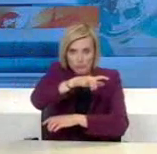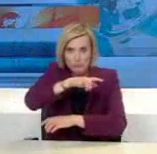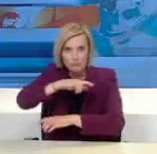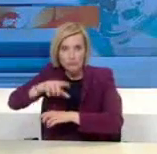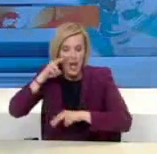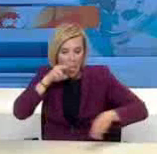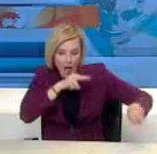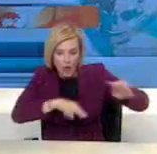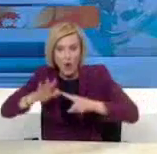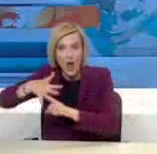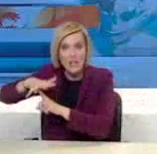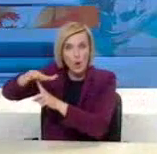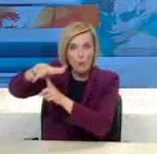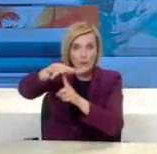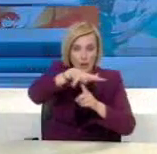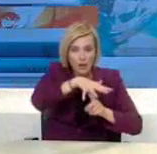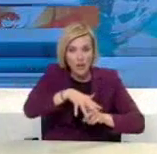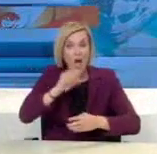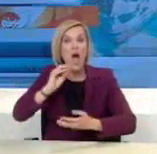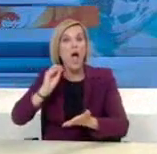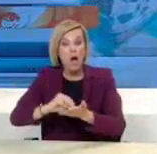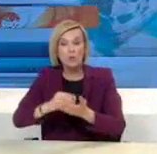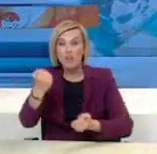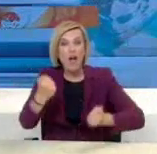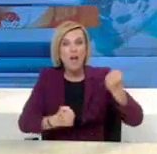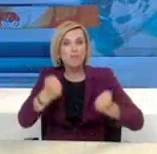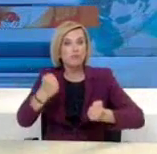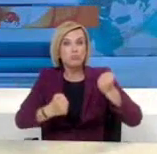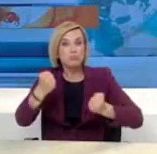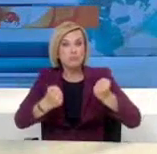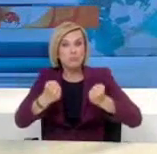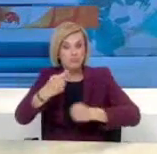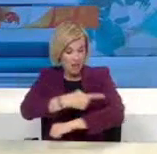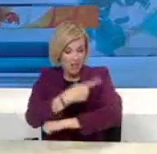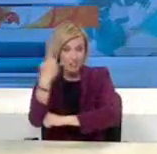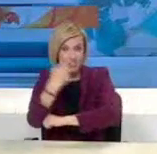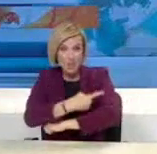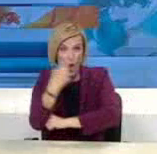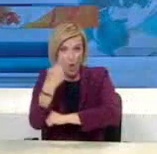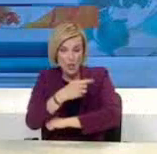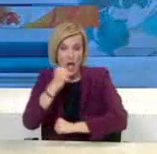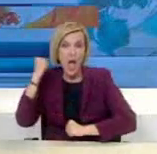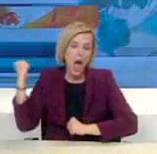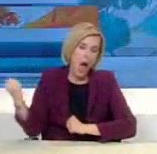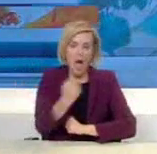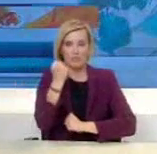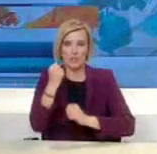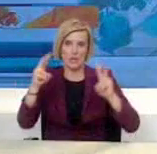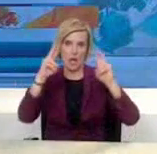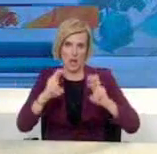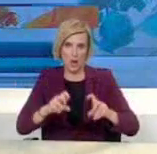Επίσης στα διόδια θα υπάρχουν πάρα πολύ αυστηρή έλεγχη και όσοι προσπαθούν να κινηθούν